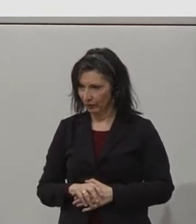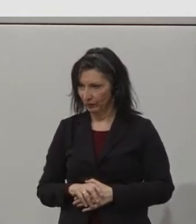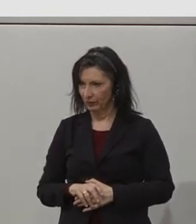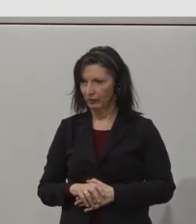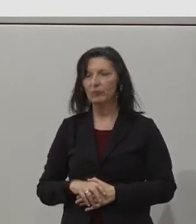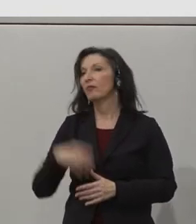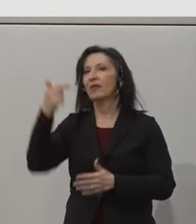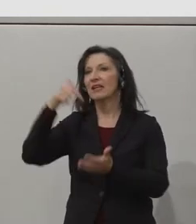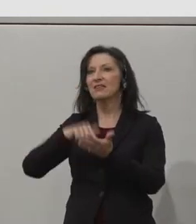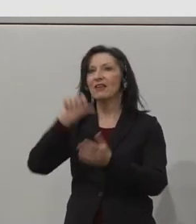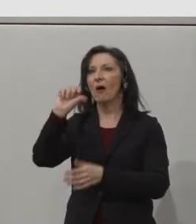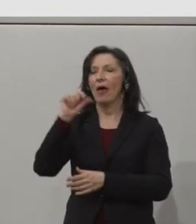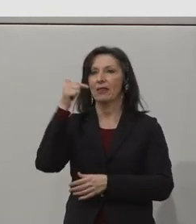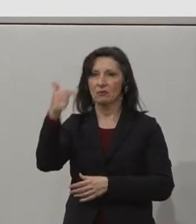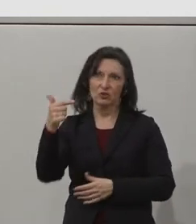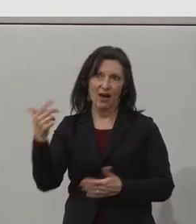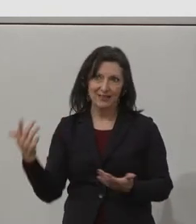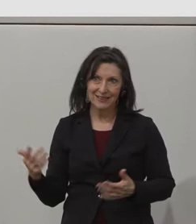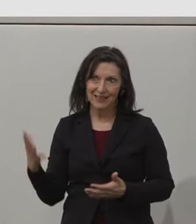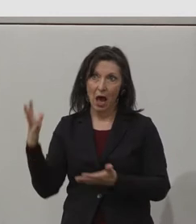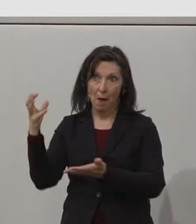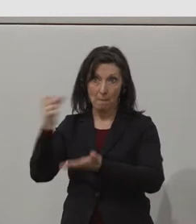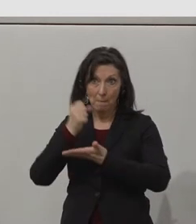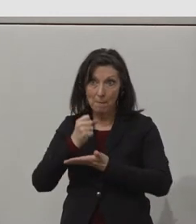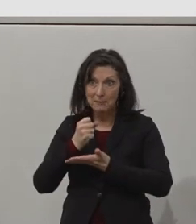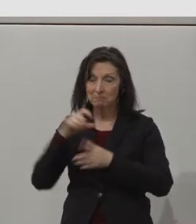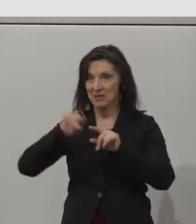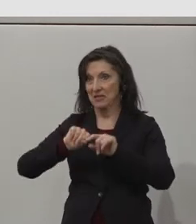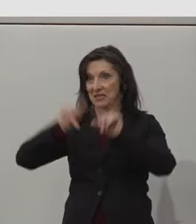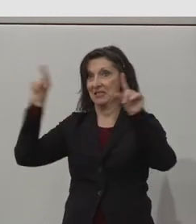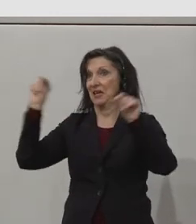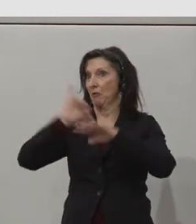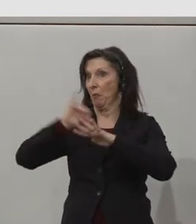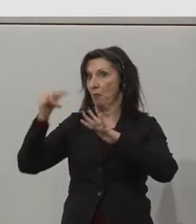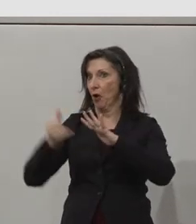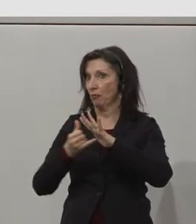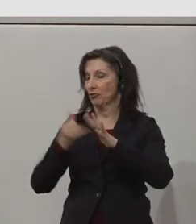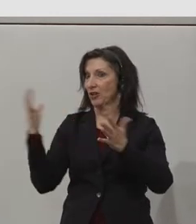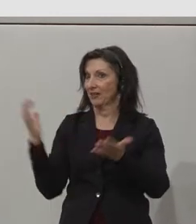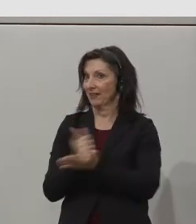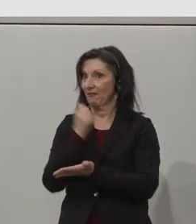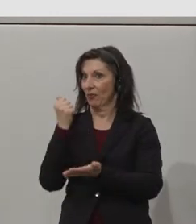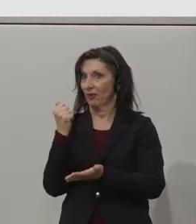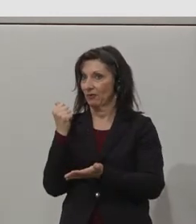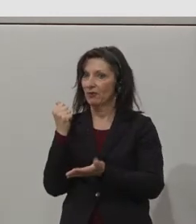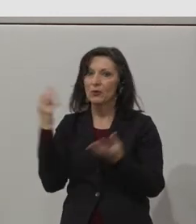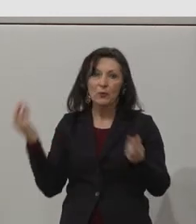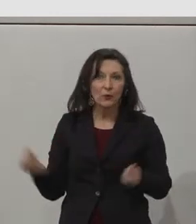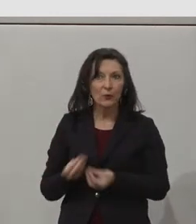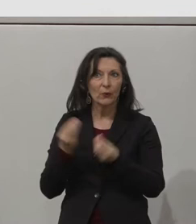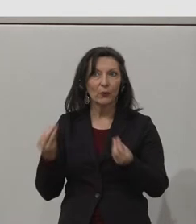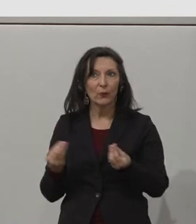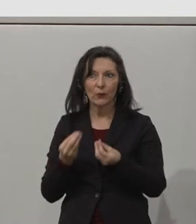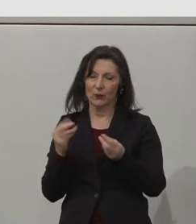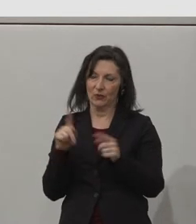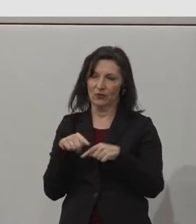for innovative practice and policy of the Zero Project. And this is for specifically for our partnership with